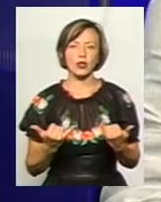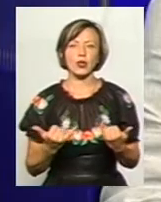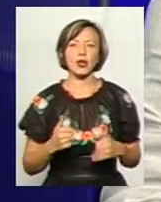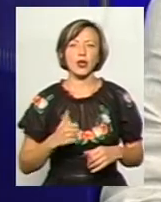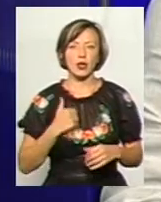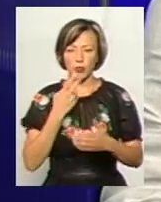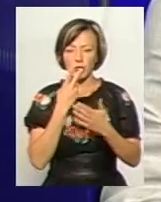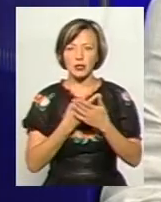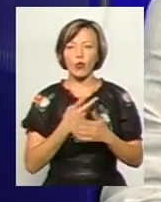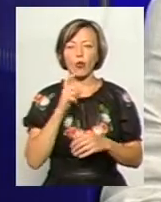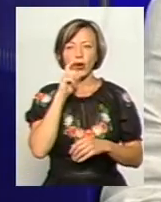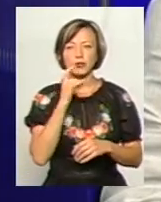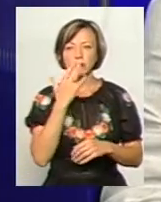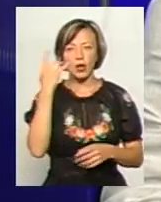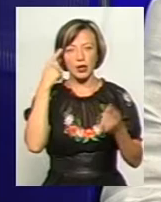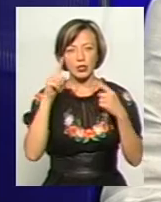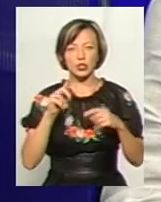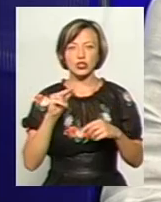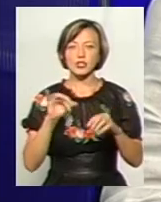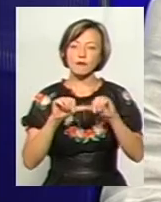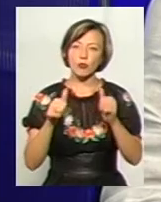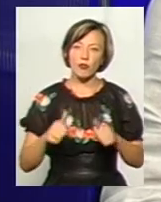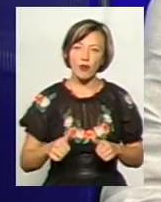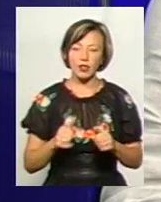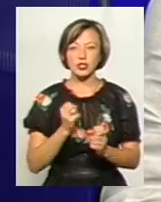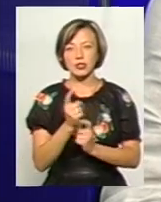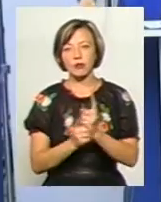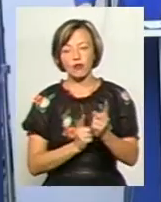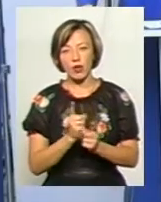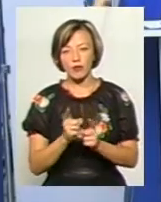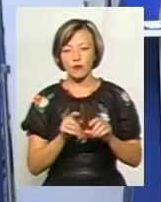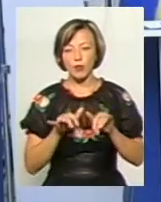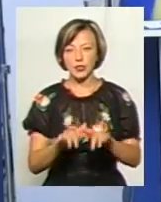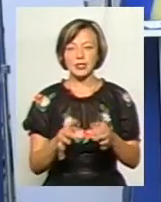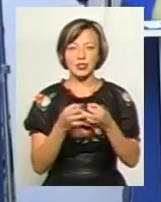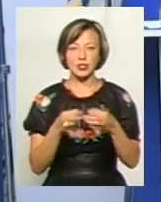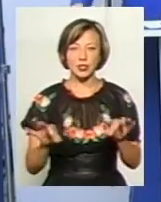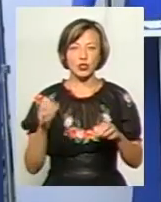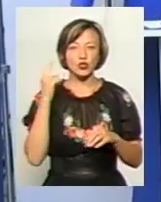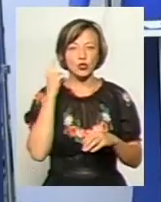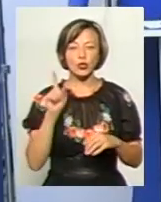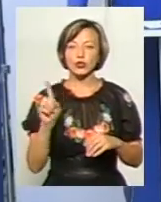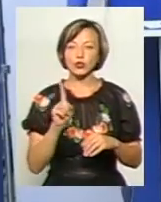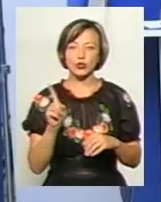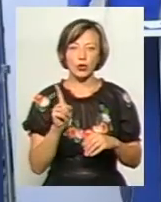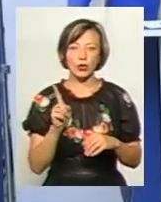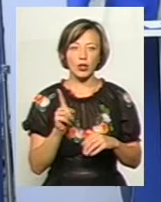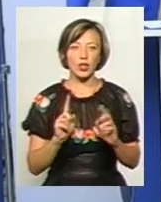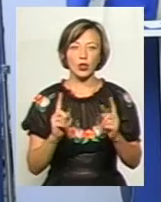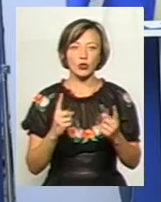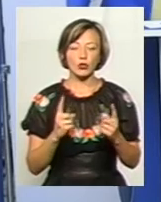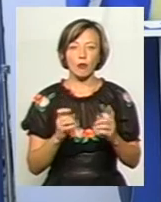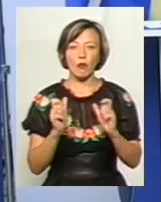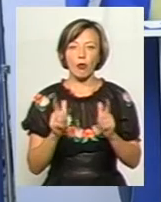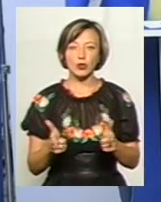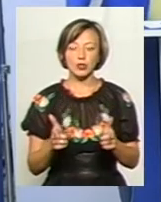представлена українська національна ідея, чи сформувалась, чи трансформувалася в процесі незалежності? Чули ми, що не надто поки що